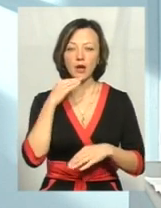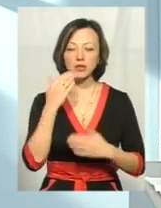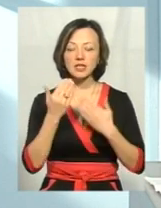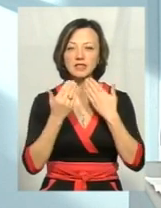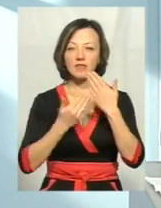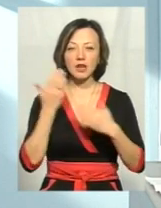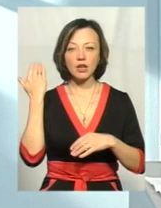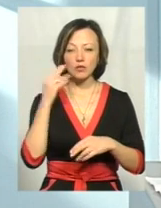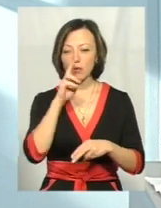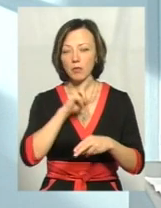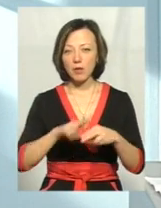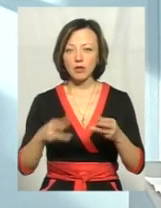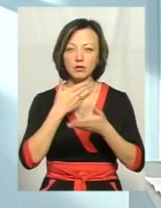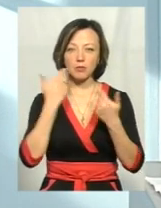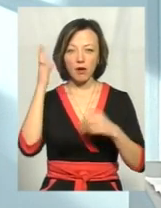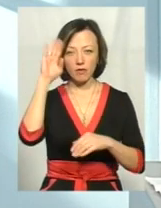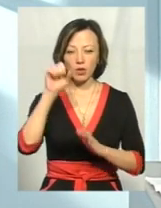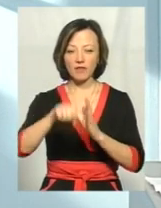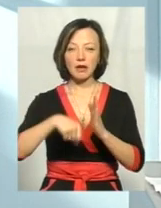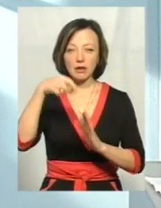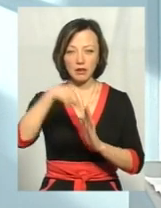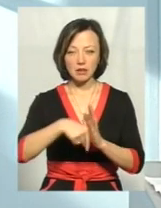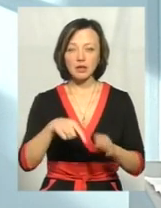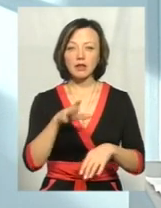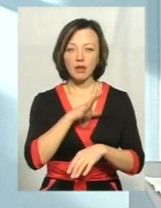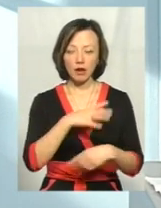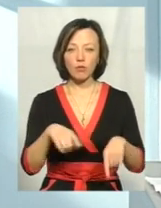раніше, що пропала вода, що немає води в краниці. Отакі звернення були.